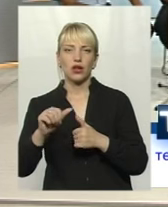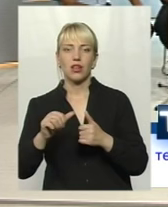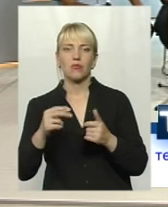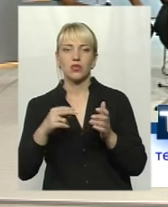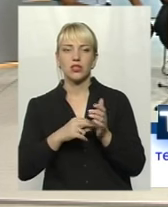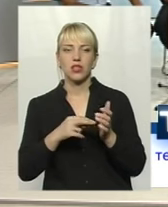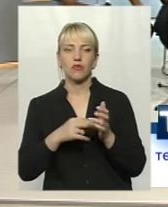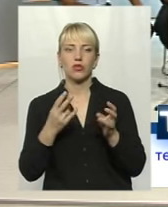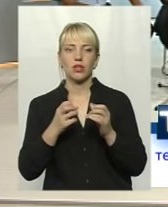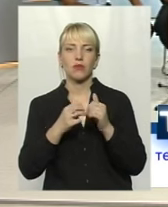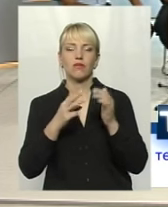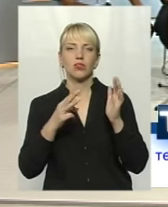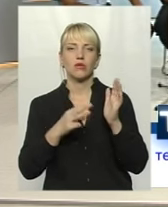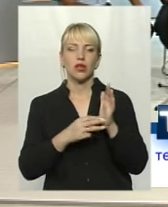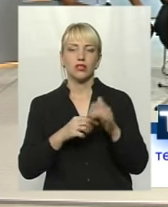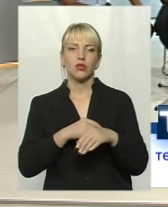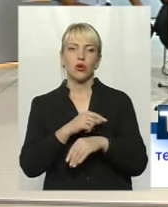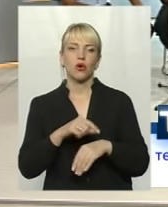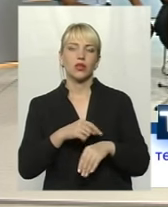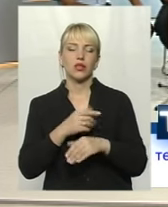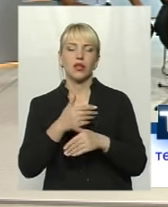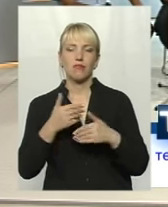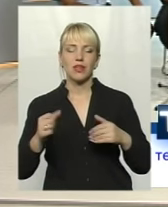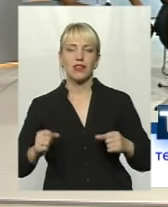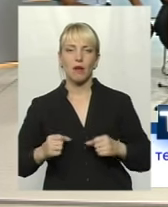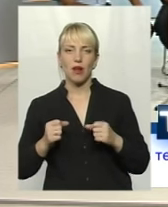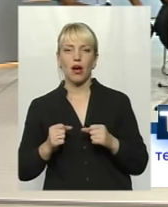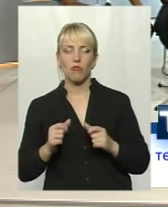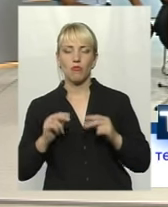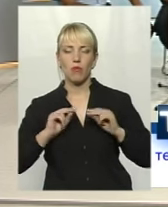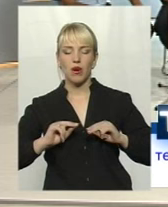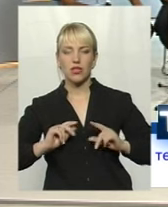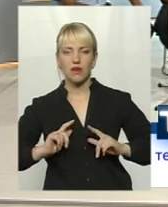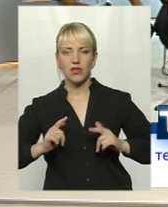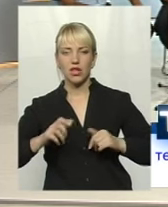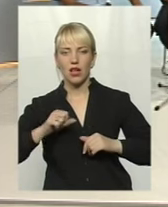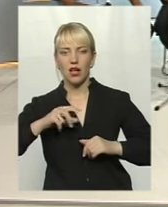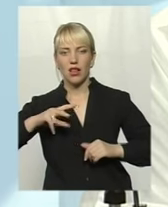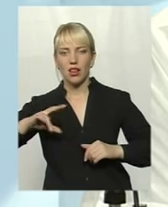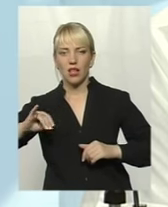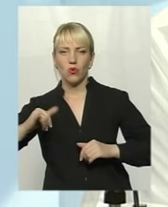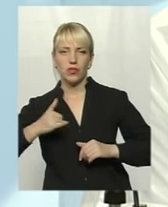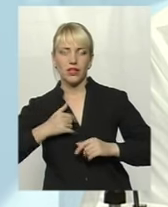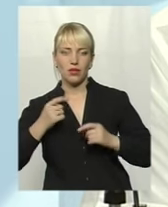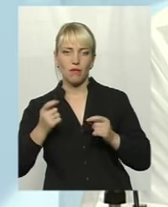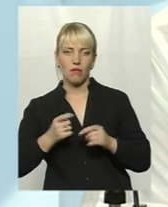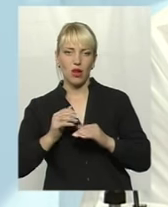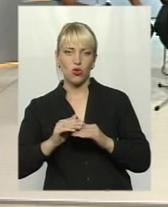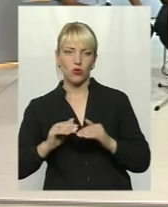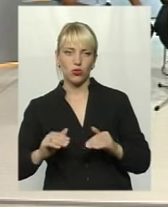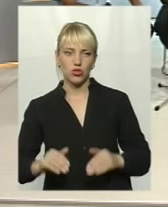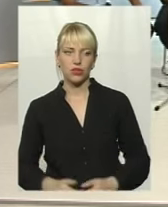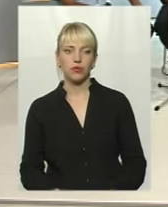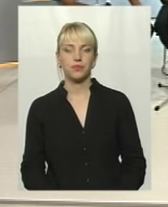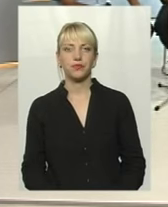18 годин. Тобто, фактично, ми намагаємося їх праці лаштувати, але, в жаль, нас мало учня. Дякую за відповідь.